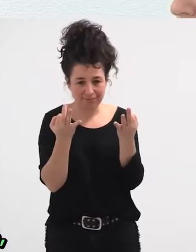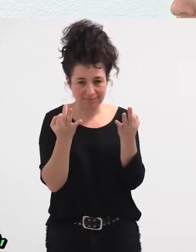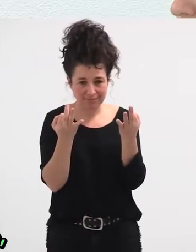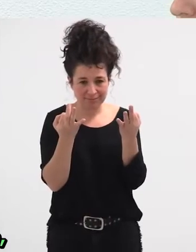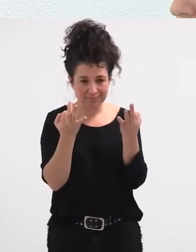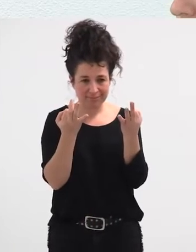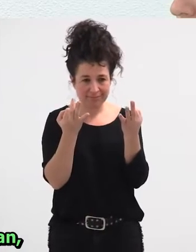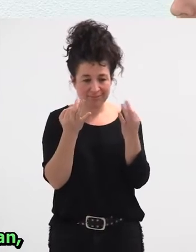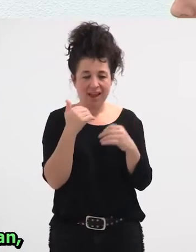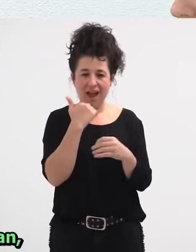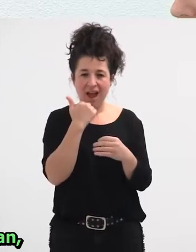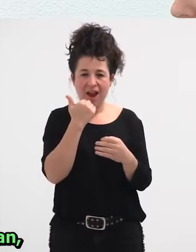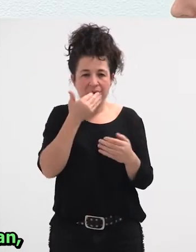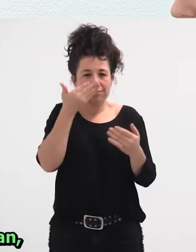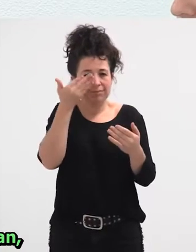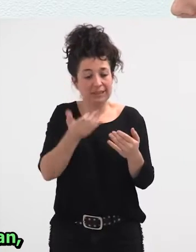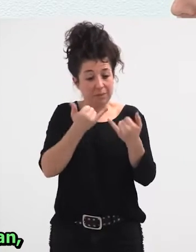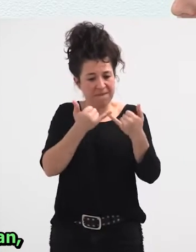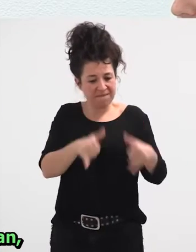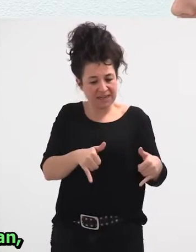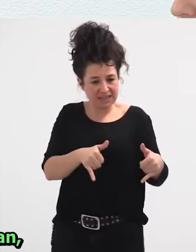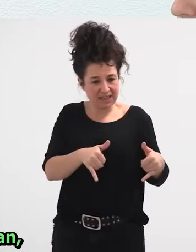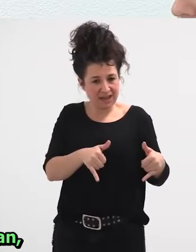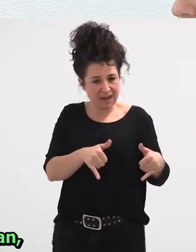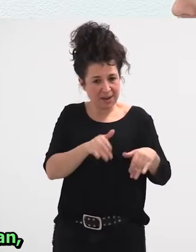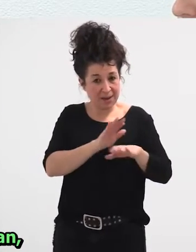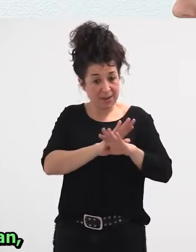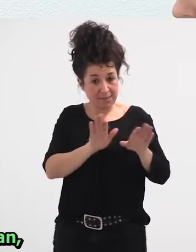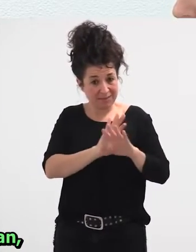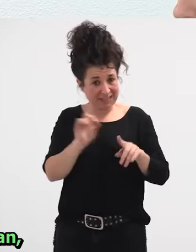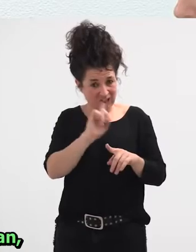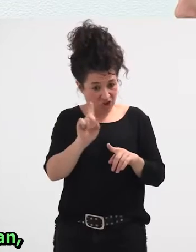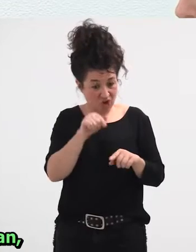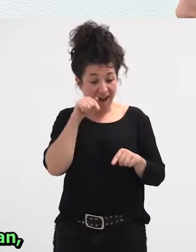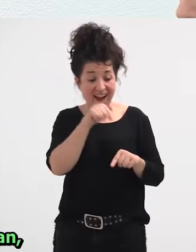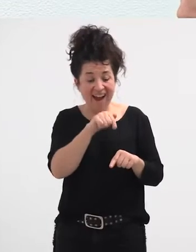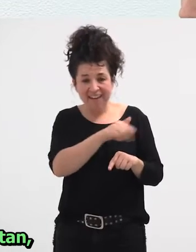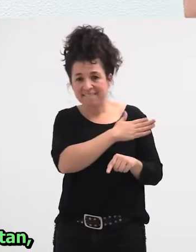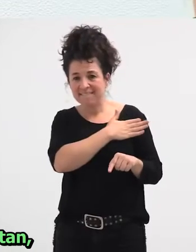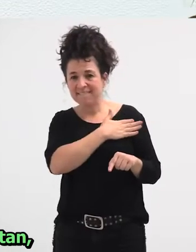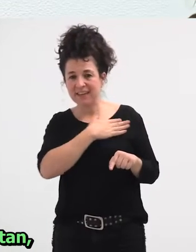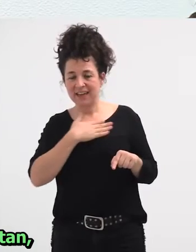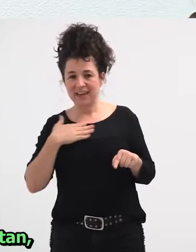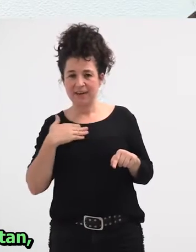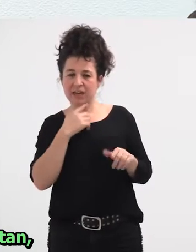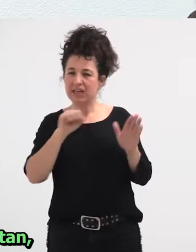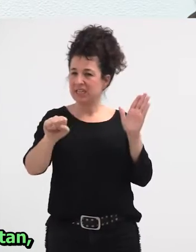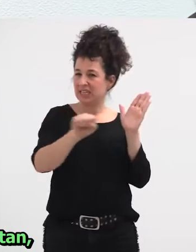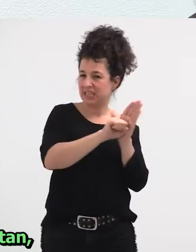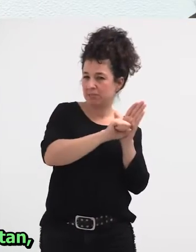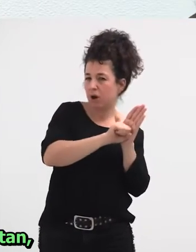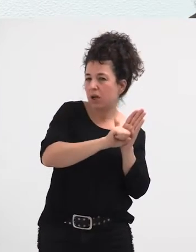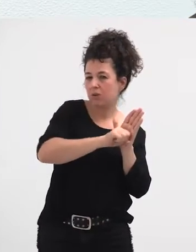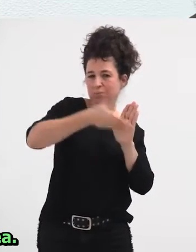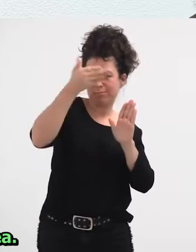garrantzitsua nagoeza horretan, eta festa bat baina gehiago den horretan, simbolikoki hain garrantzitsua den